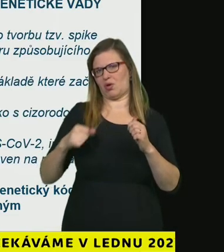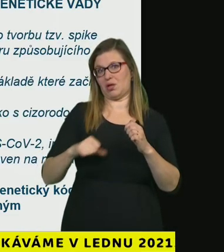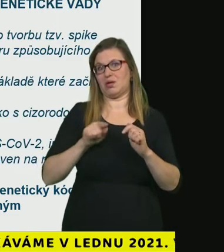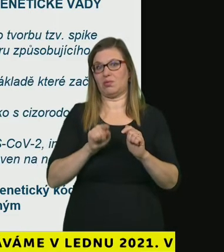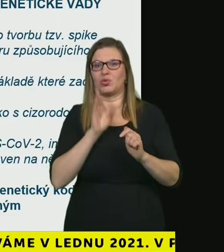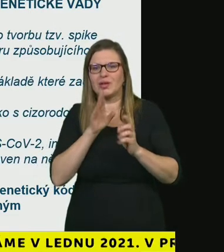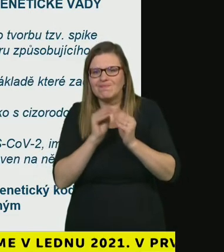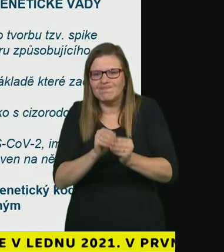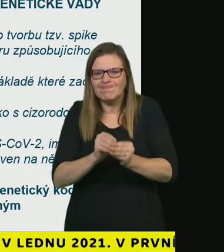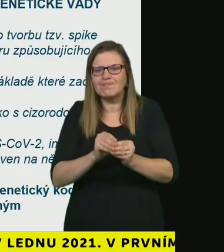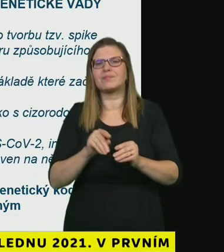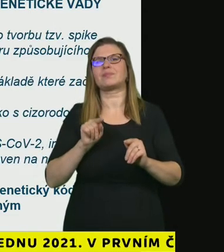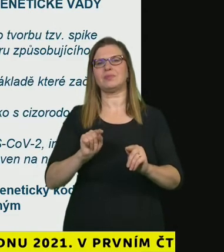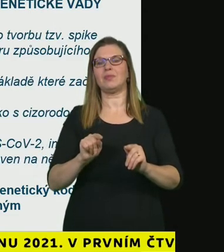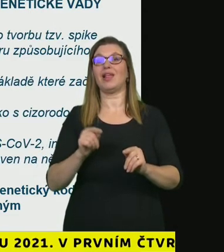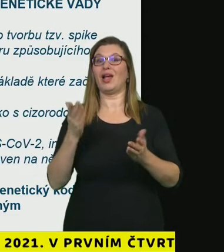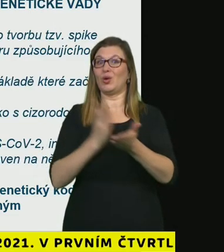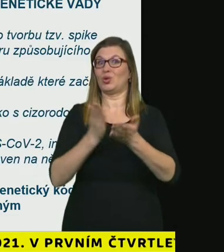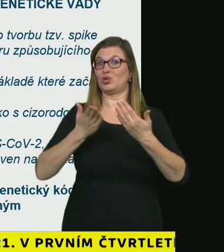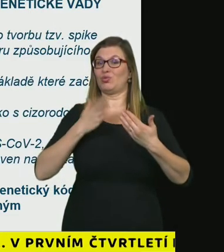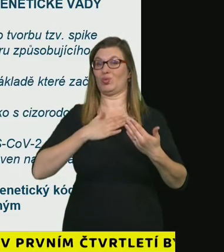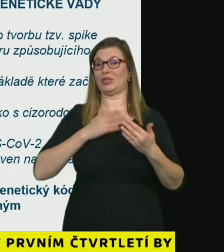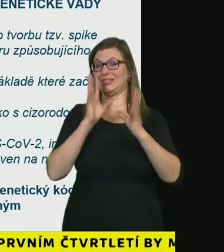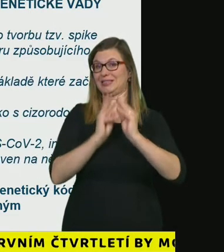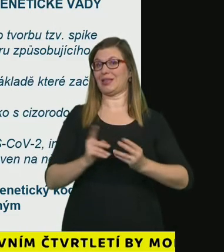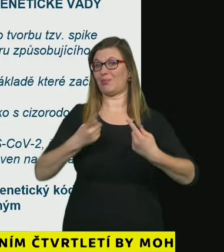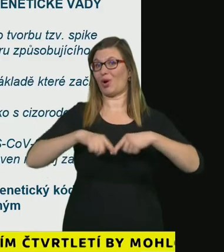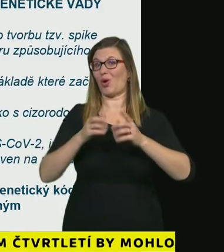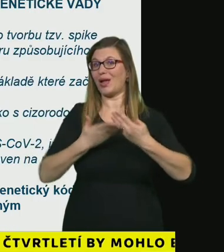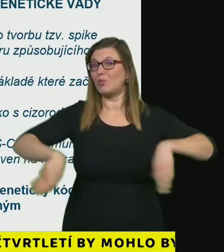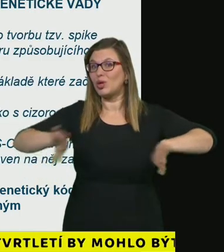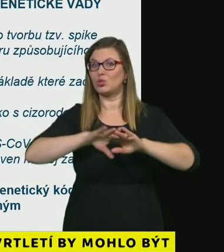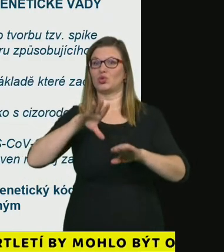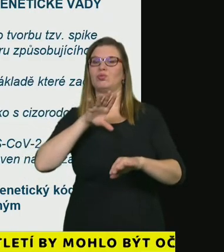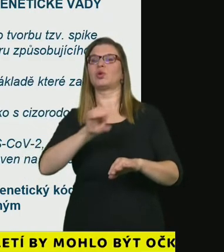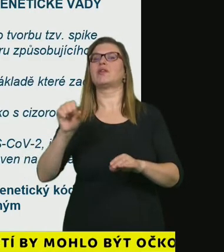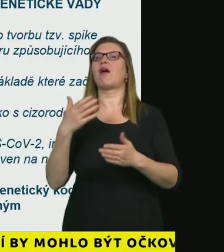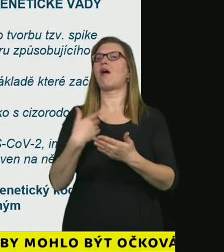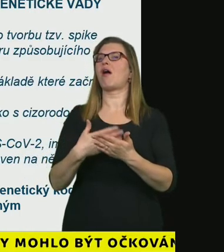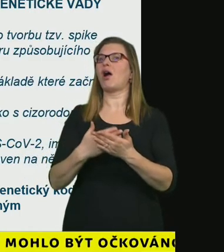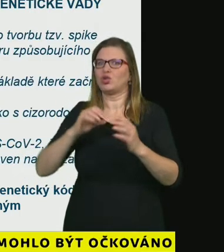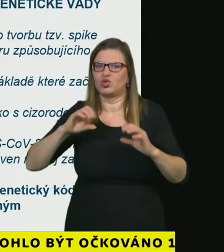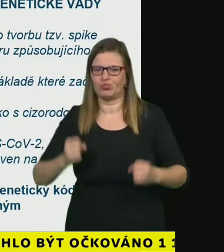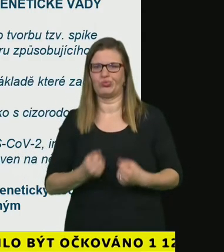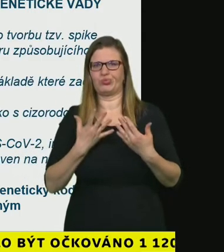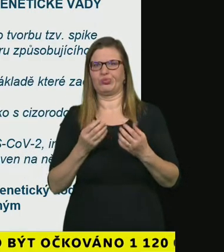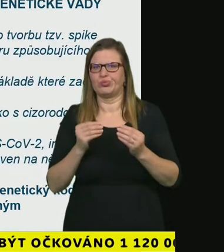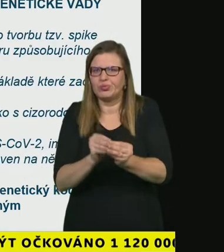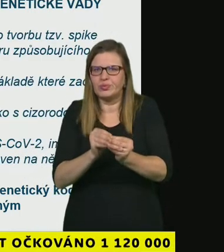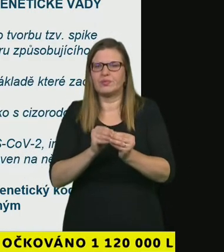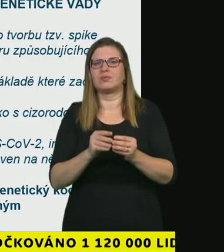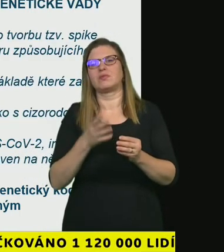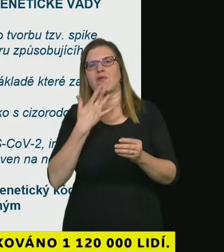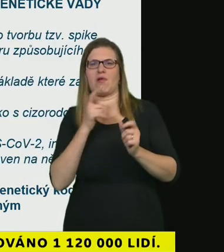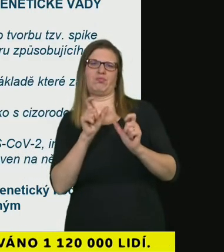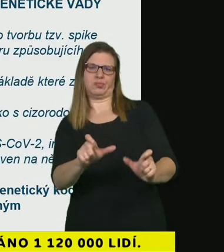pozná a začne proti němu tvořit přirozenou obranu pokud očkovací látka očkovaná osoba